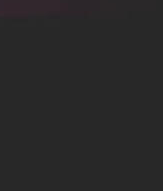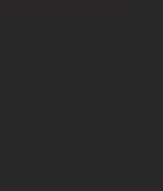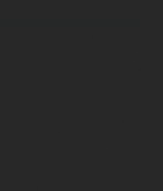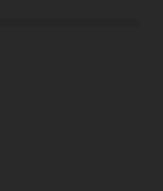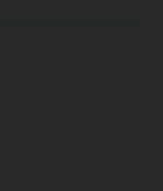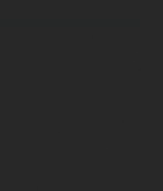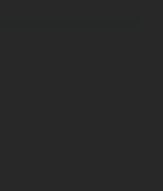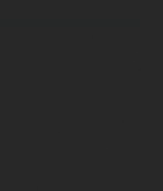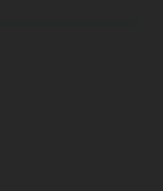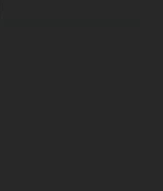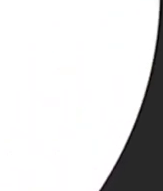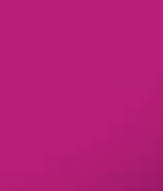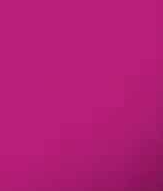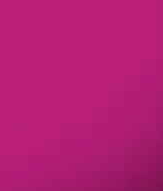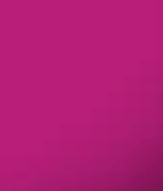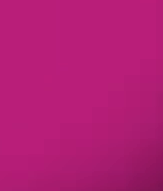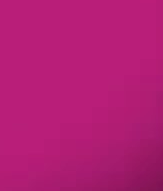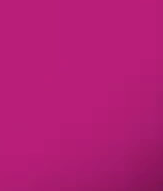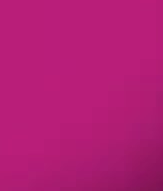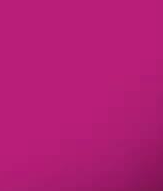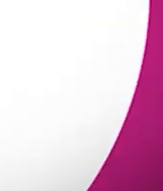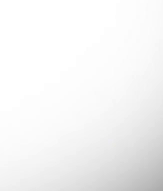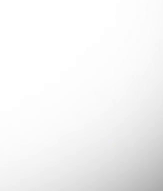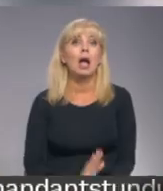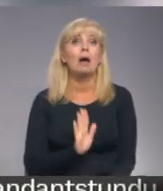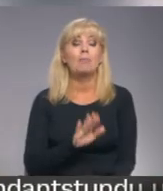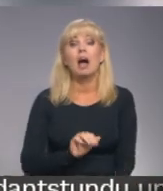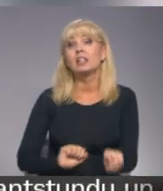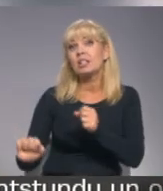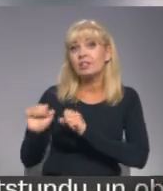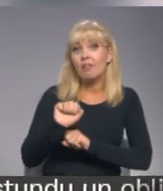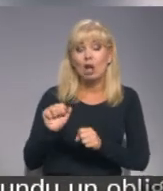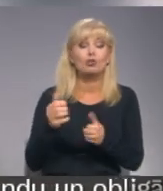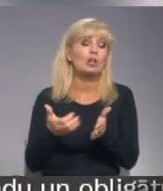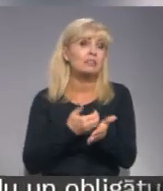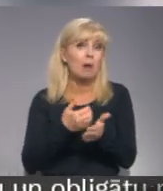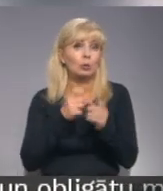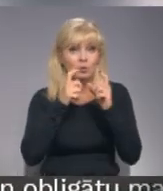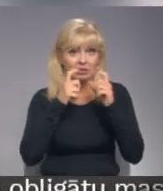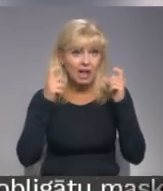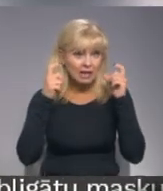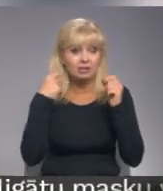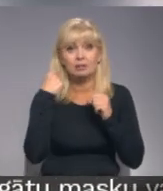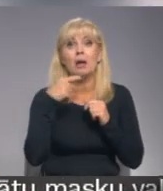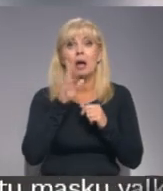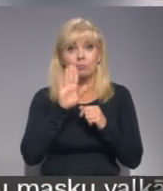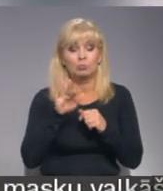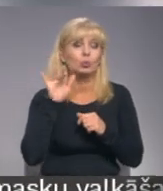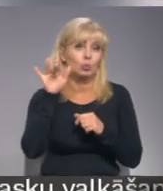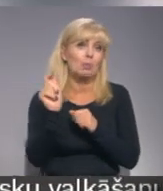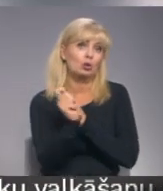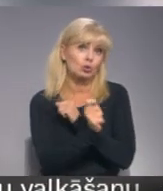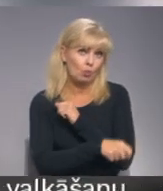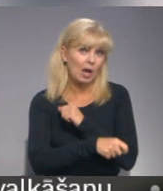Re, visi ēters ir te! Par izvairīšanos valkāt sejas maskas turpmāk sodīs.